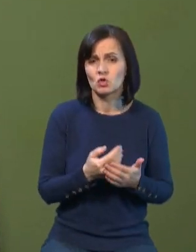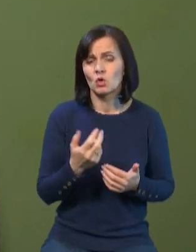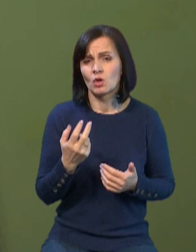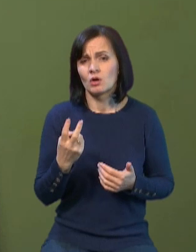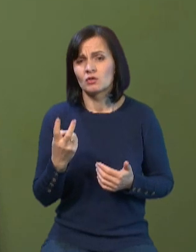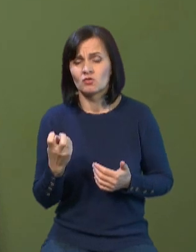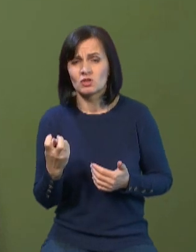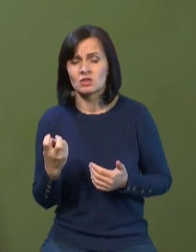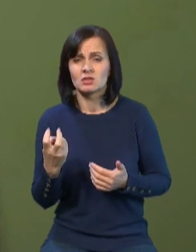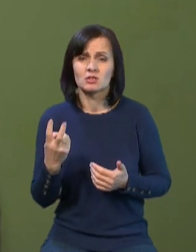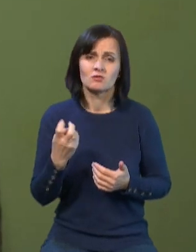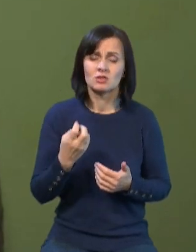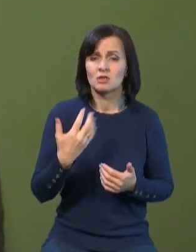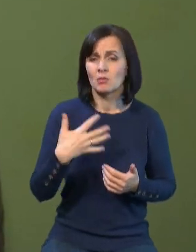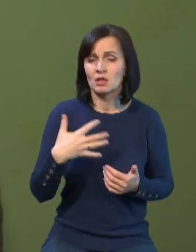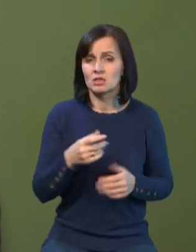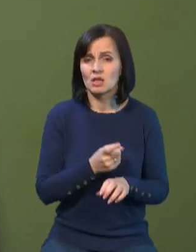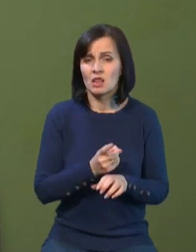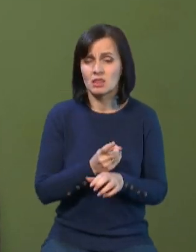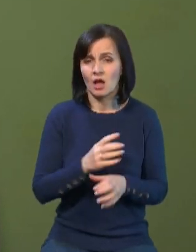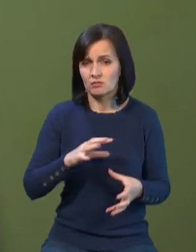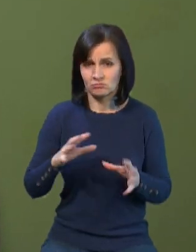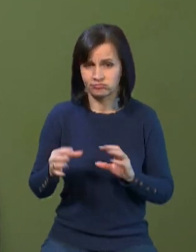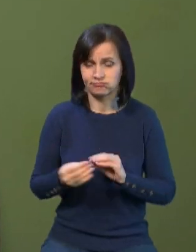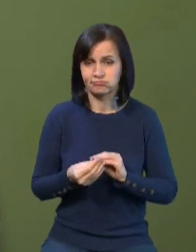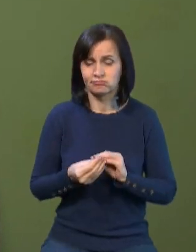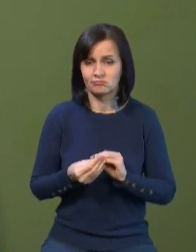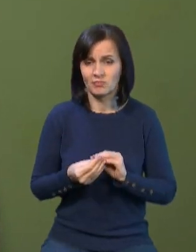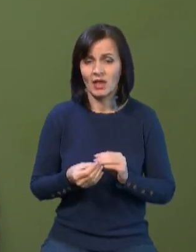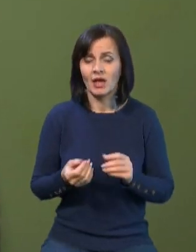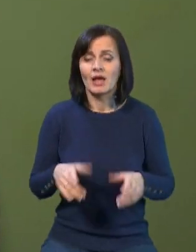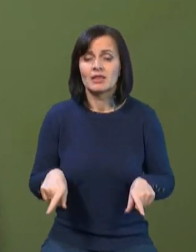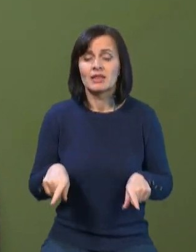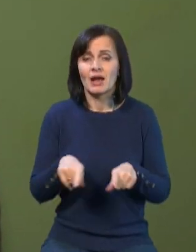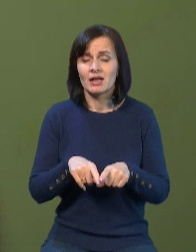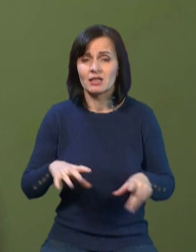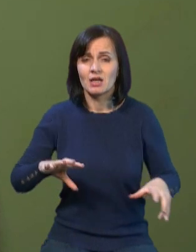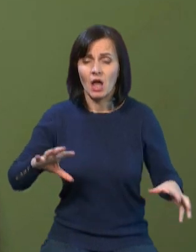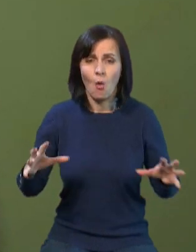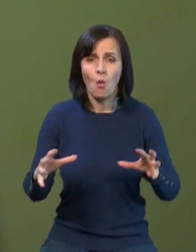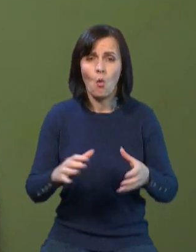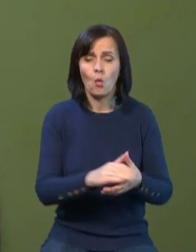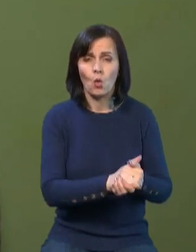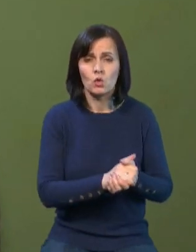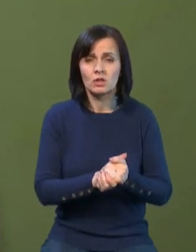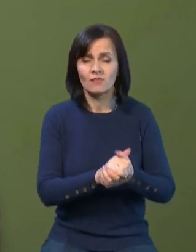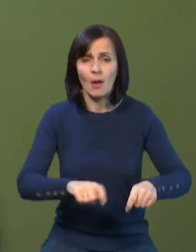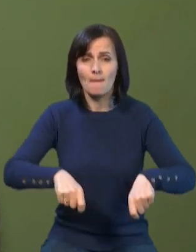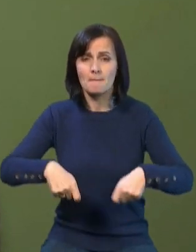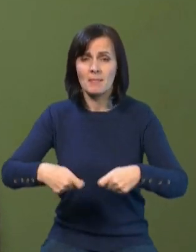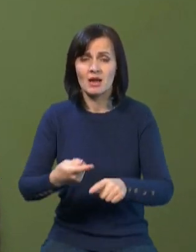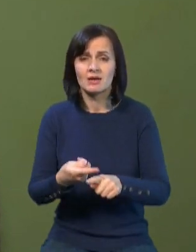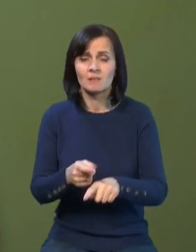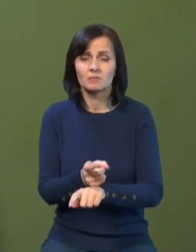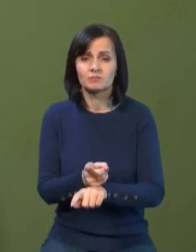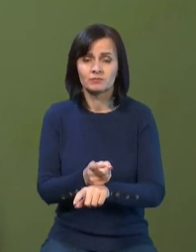Тобто, це може бути лише отаке от колективне передача цих машин. І відносно «Лепард» других – це просто панєвропейська машина.